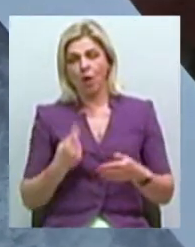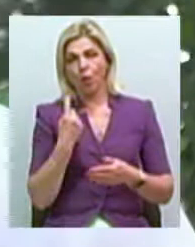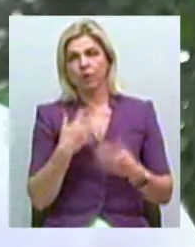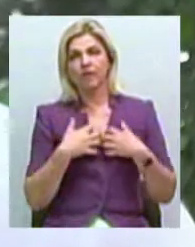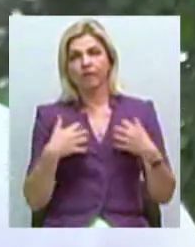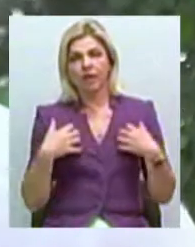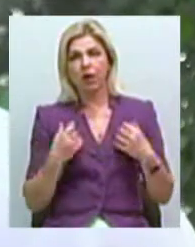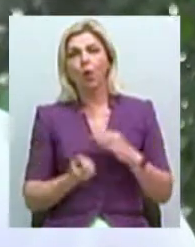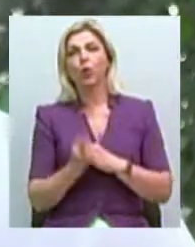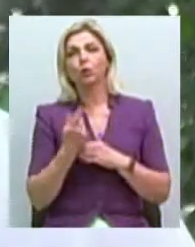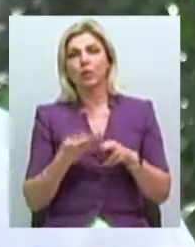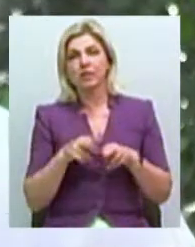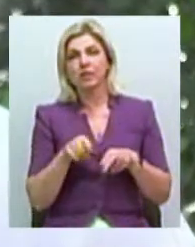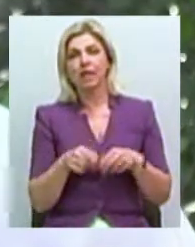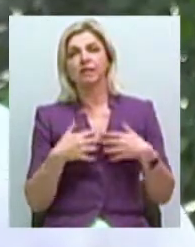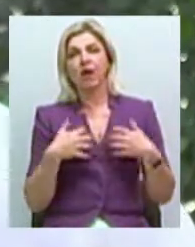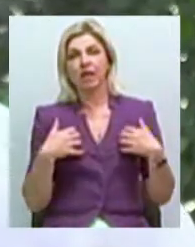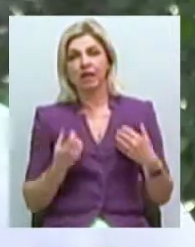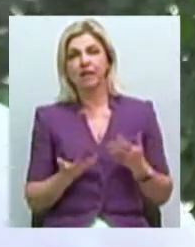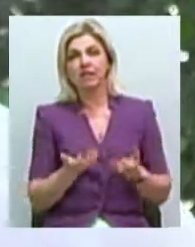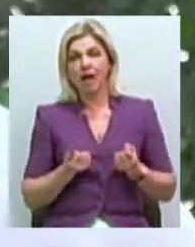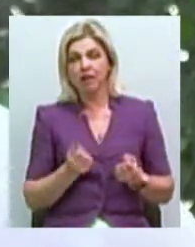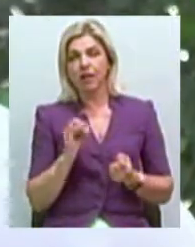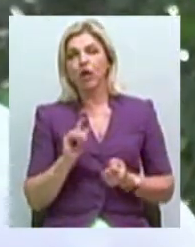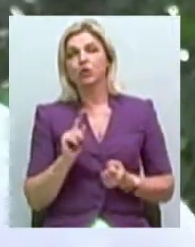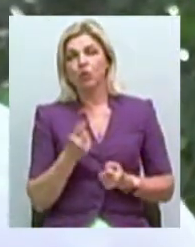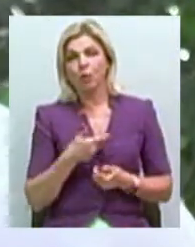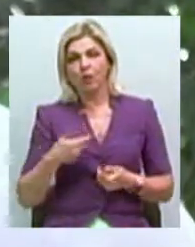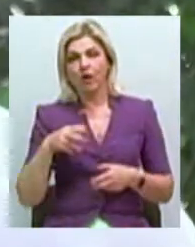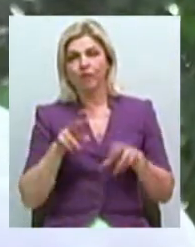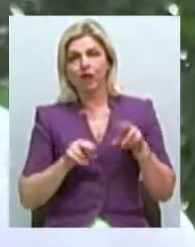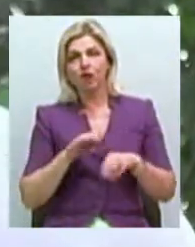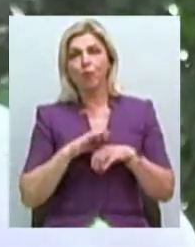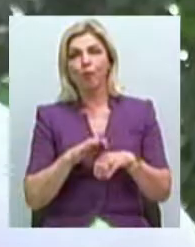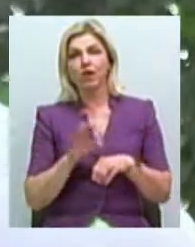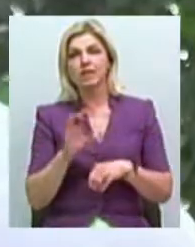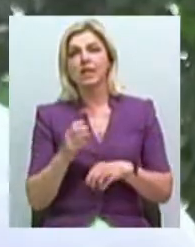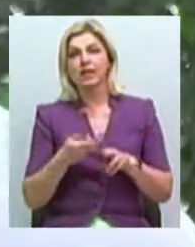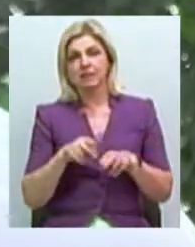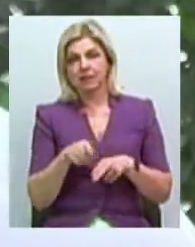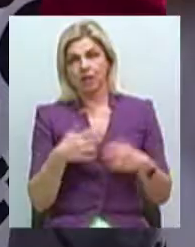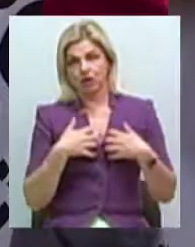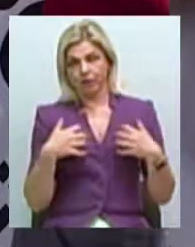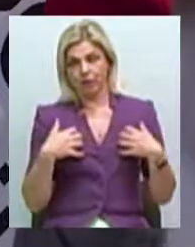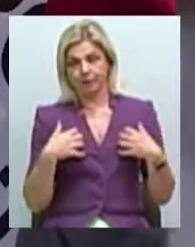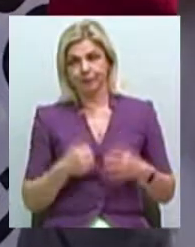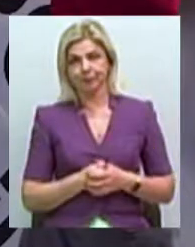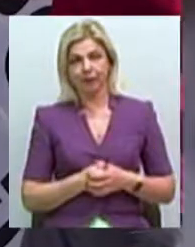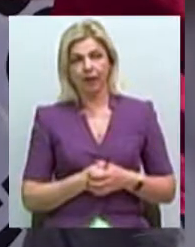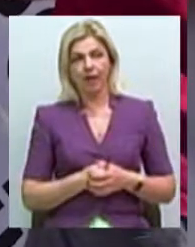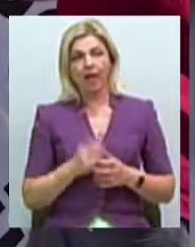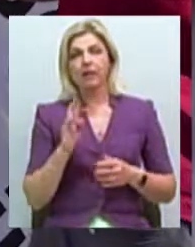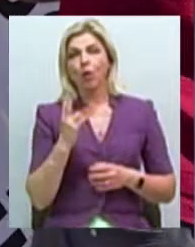звідки вона взялася, що це за тварина. І чому ми вважаємо поводження з нею жорстоким поводженням з тваринами. Миколаївська